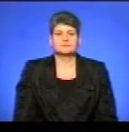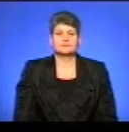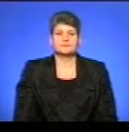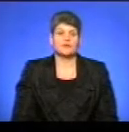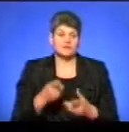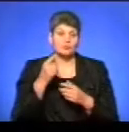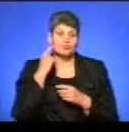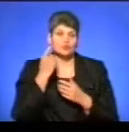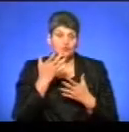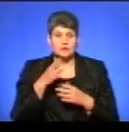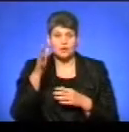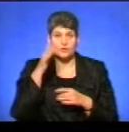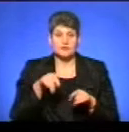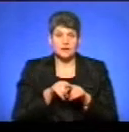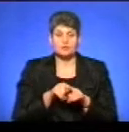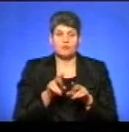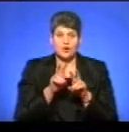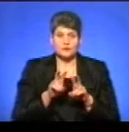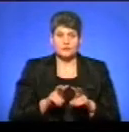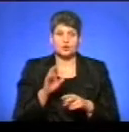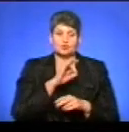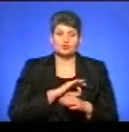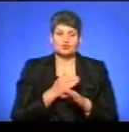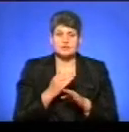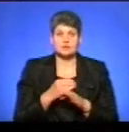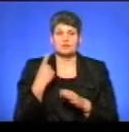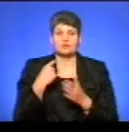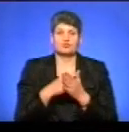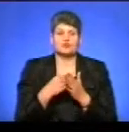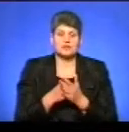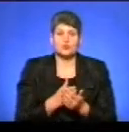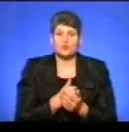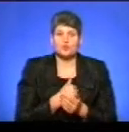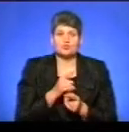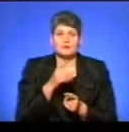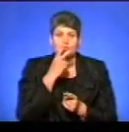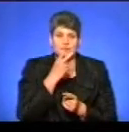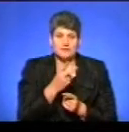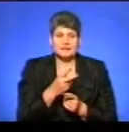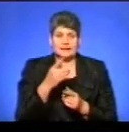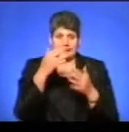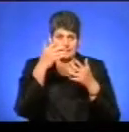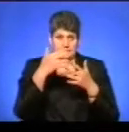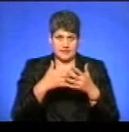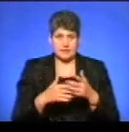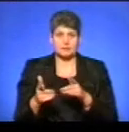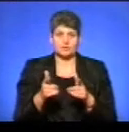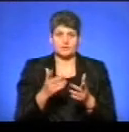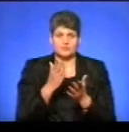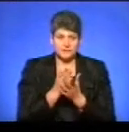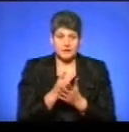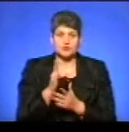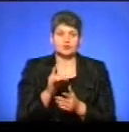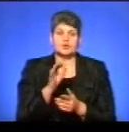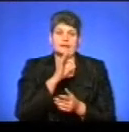Власне, ми почули, що науковець також проаналізувала і дохідну частину обласного бюджету, і хочемо, щоб ми подивилися так на таблиці, які ми підготували, щодо